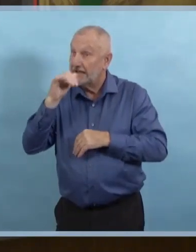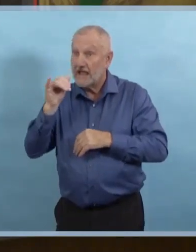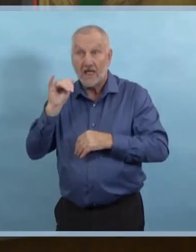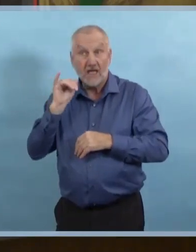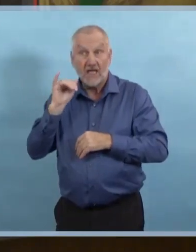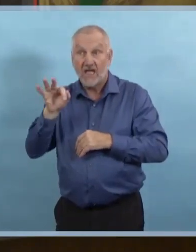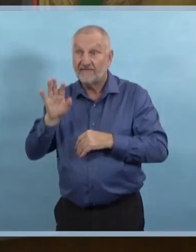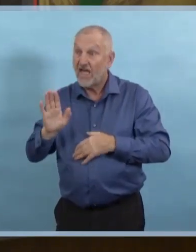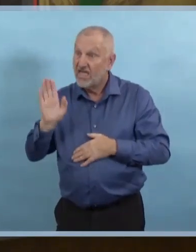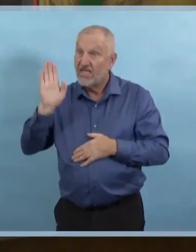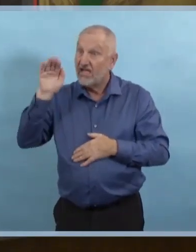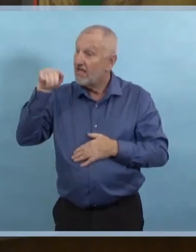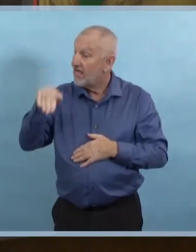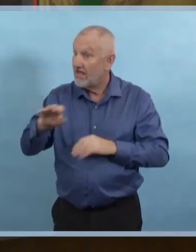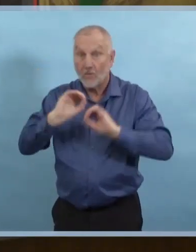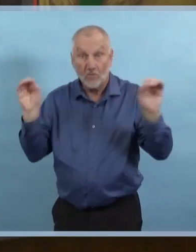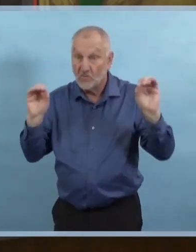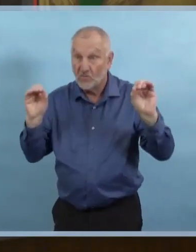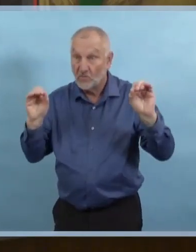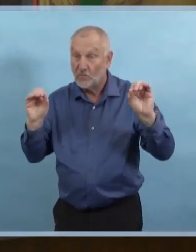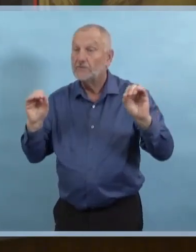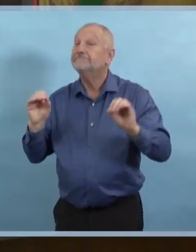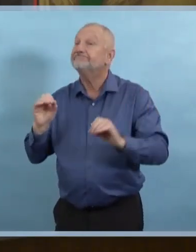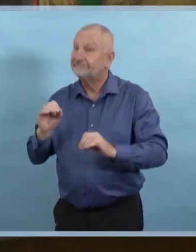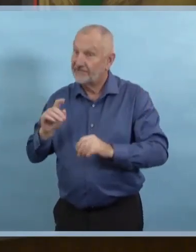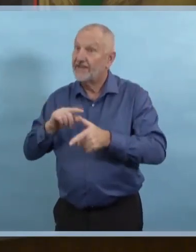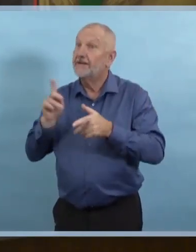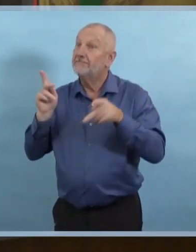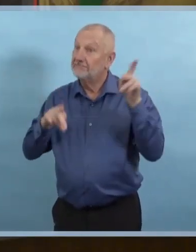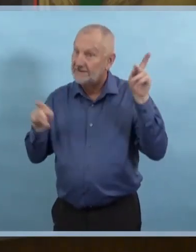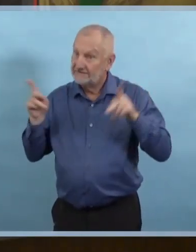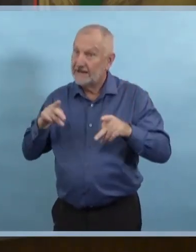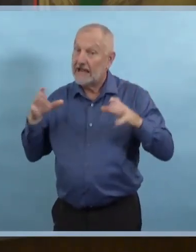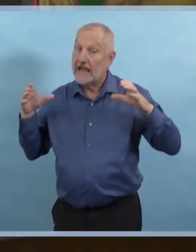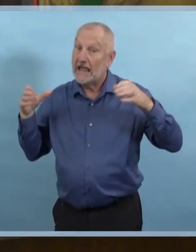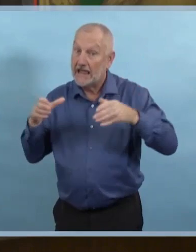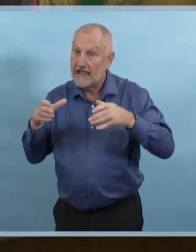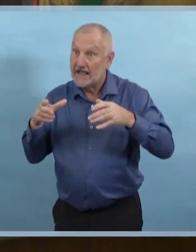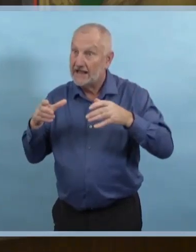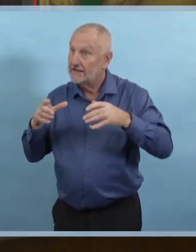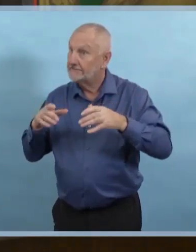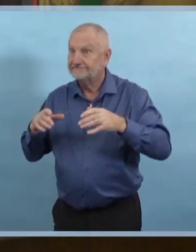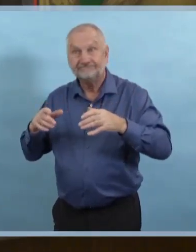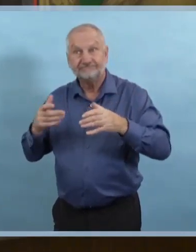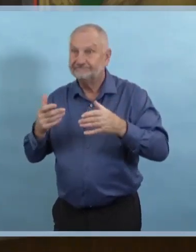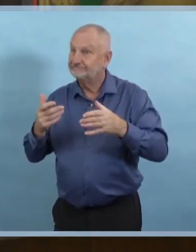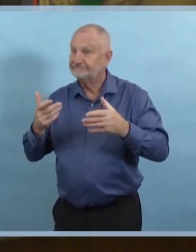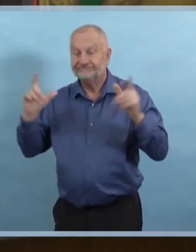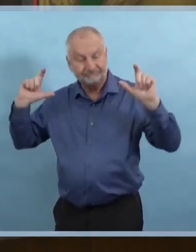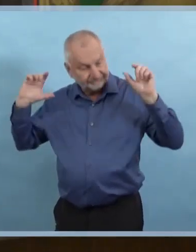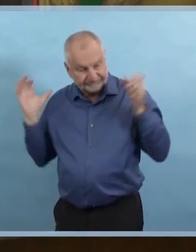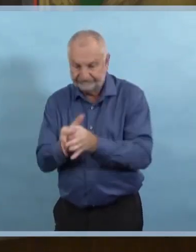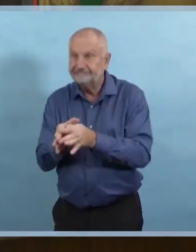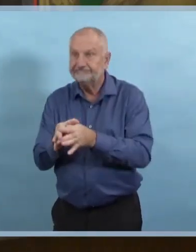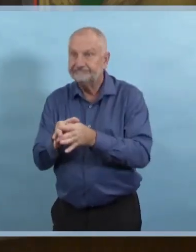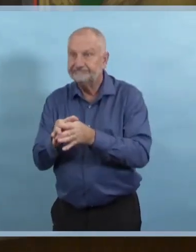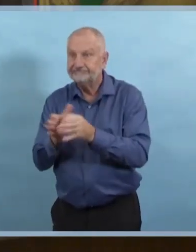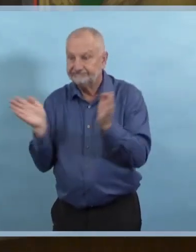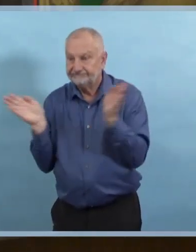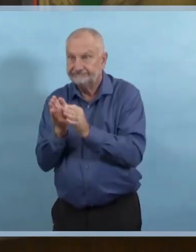groupes. Parce que c'est ce que nos données nous indiquent qui est à la source des grands nombres de contacts.